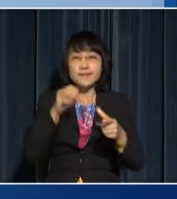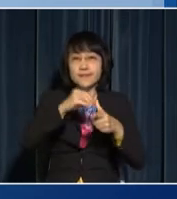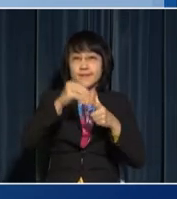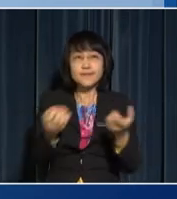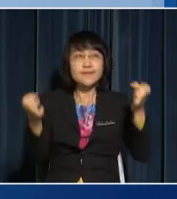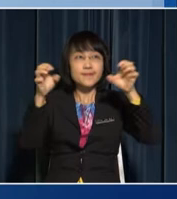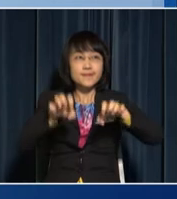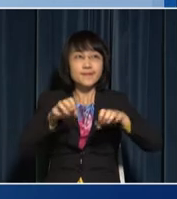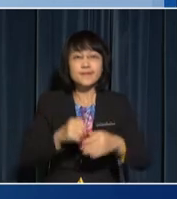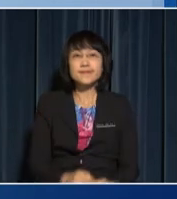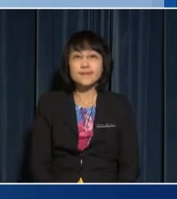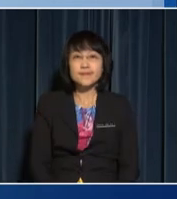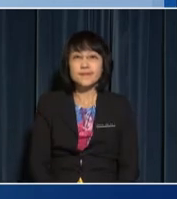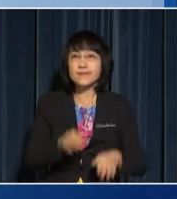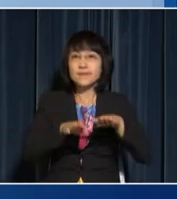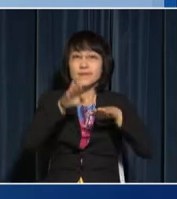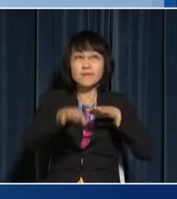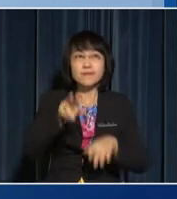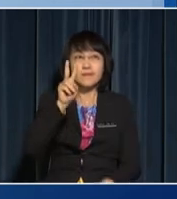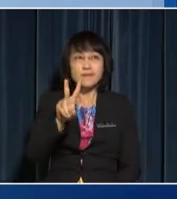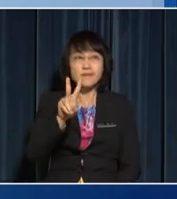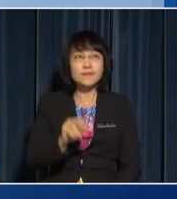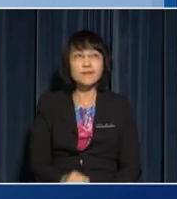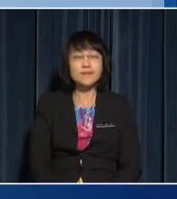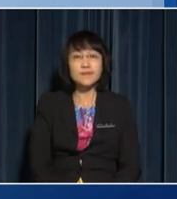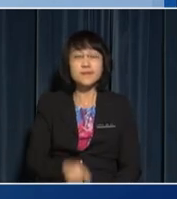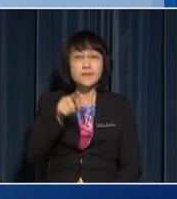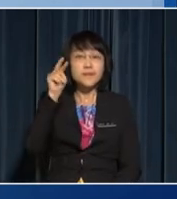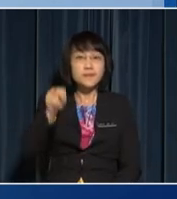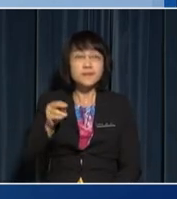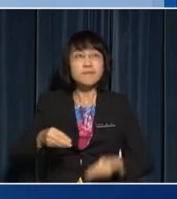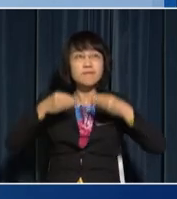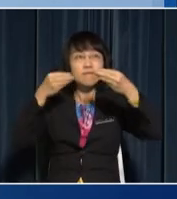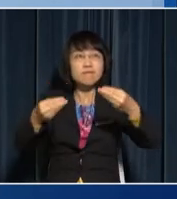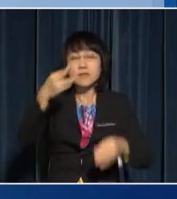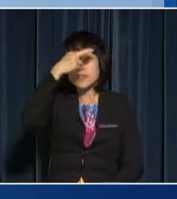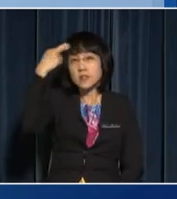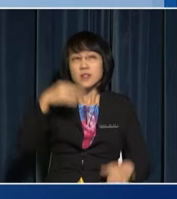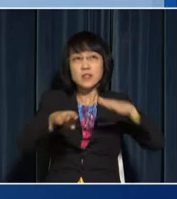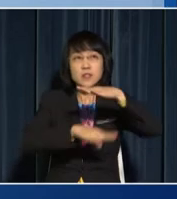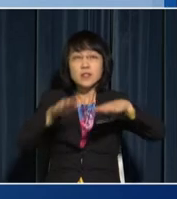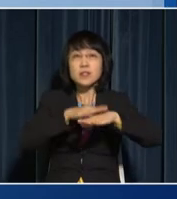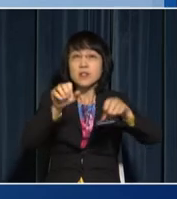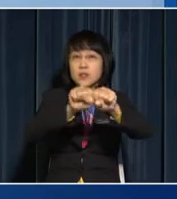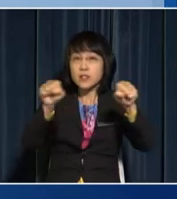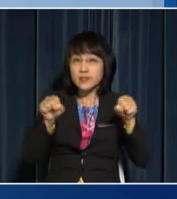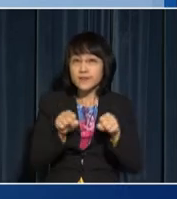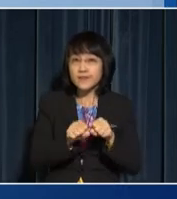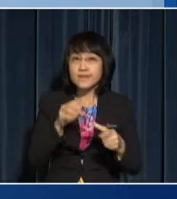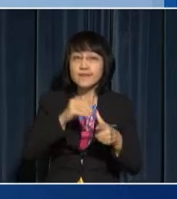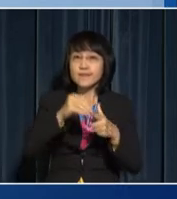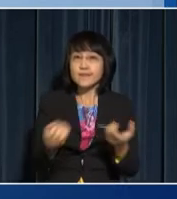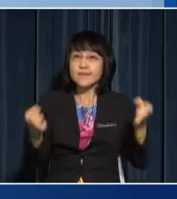an event Step 2 You need to give a reason based on the situation